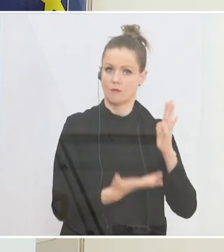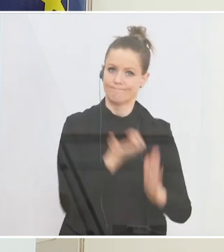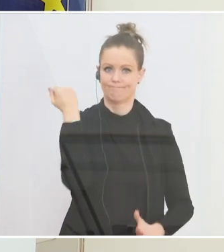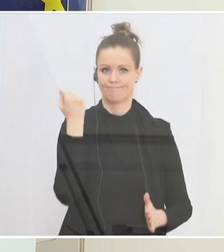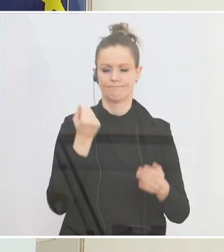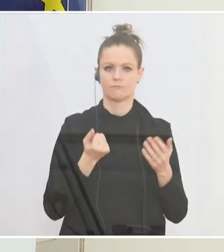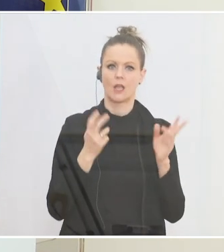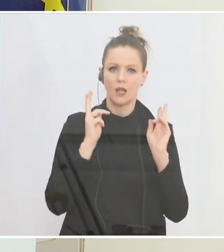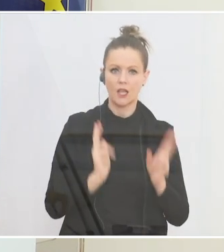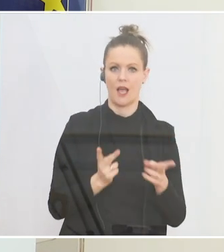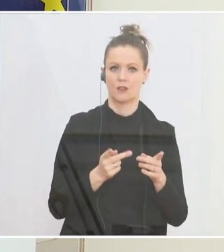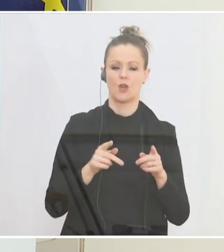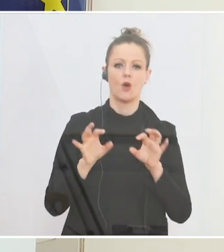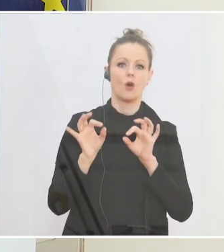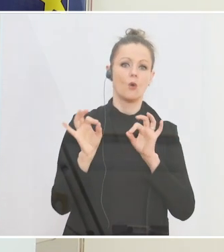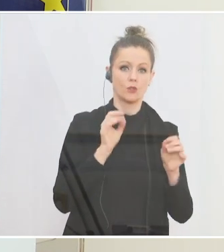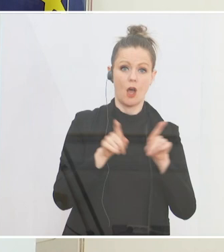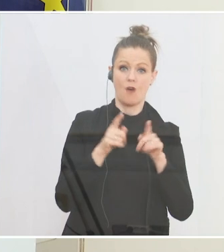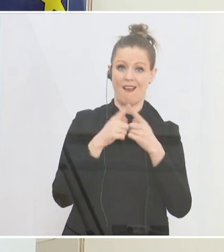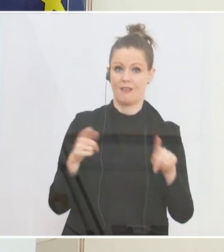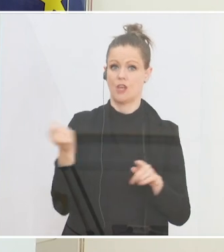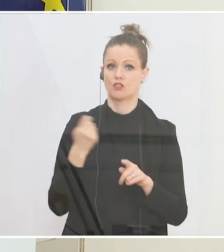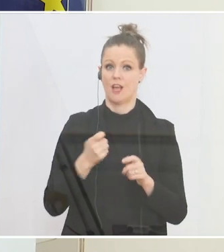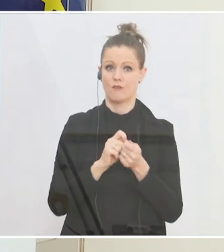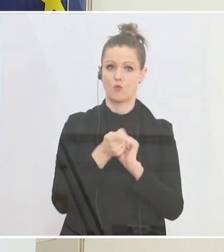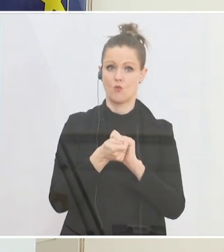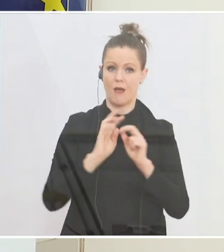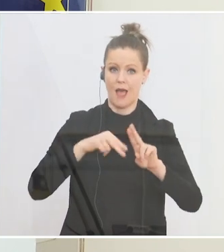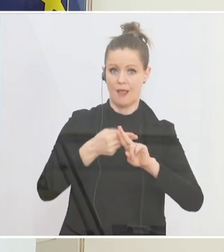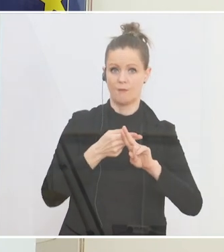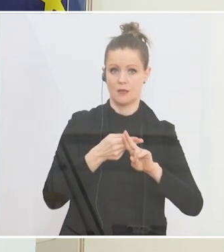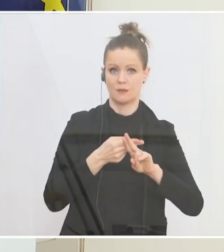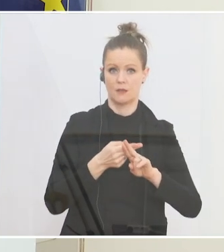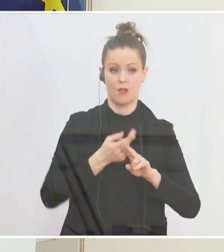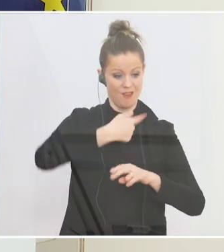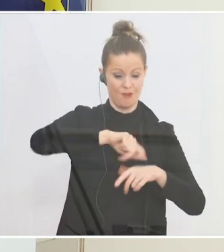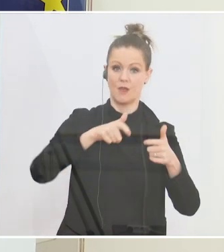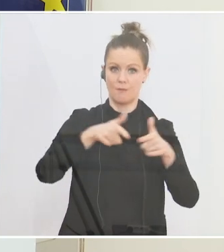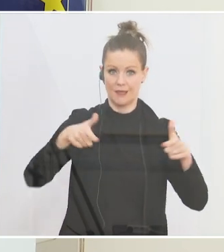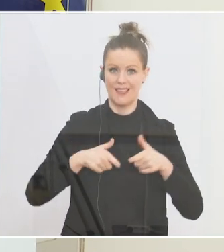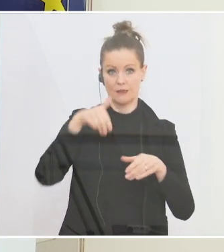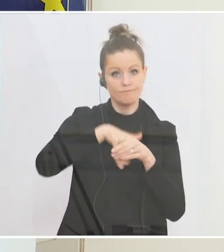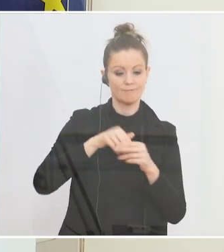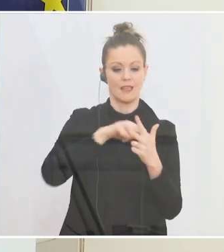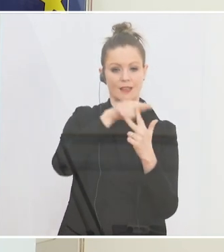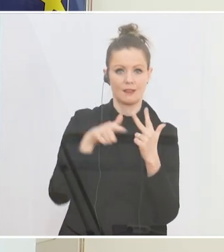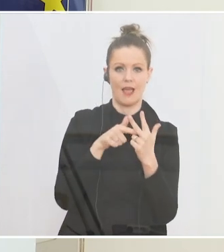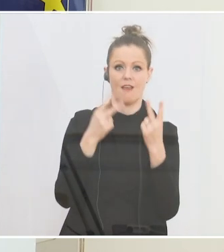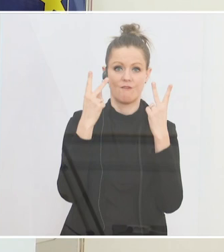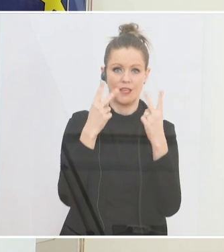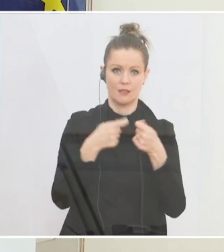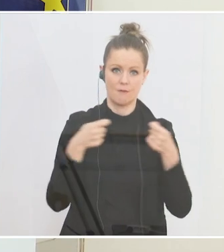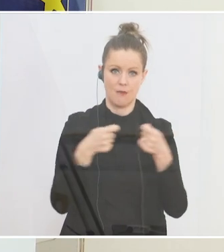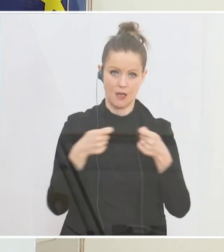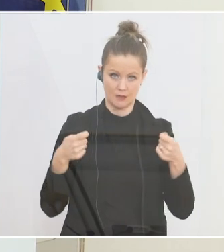Delikte geht, die wir anpassen wollen. Noch einmal zur Wiederholung, also für mich besteht das Paket jetzt aus drei Kernmaßnahmen. Das ist die